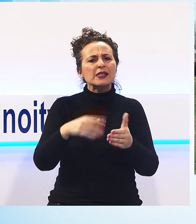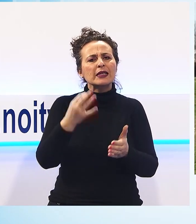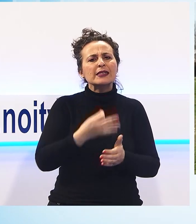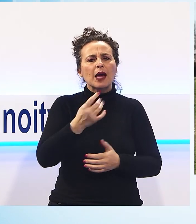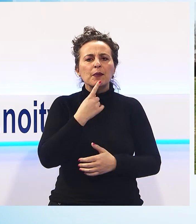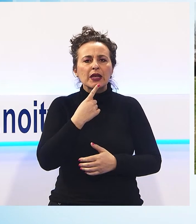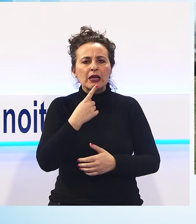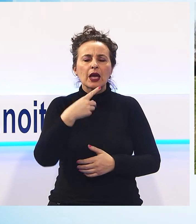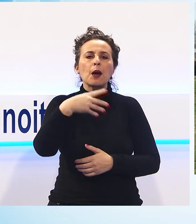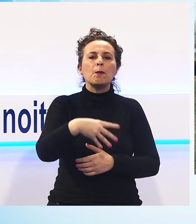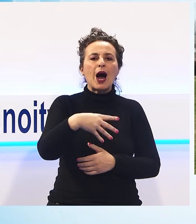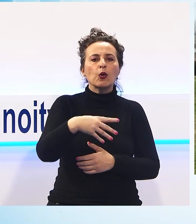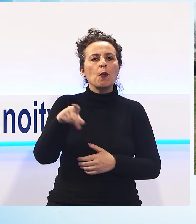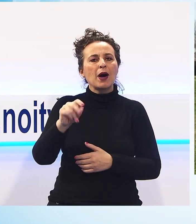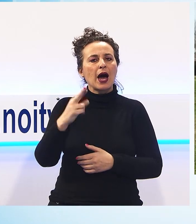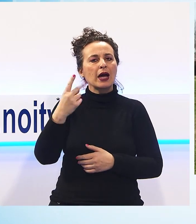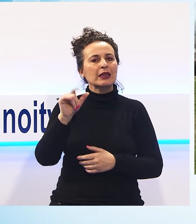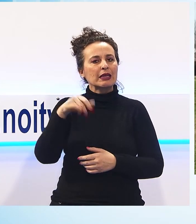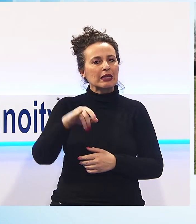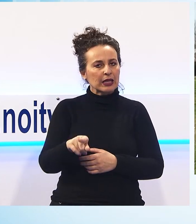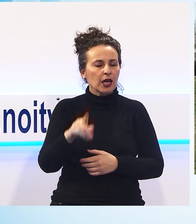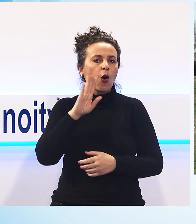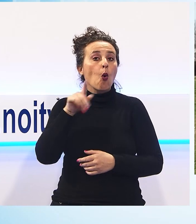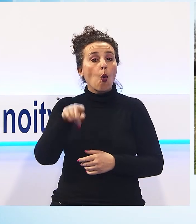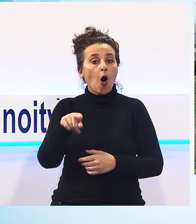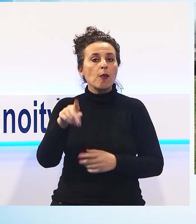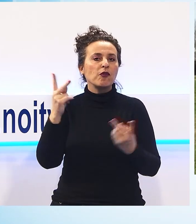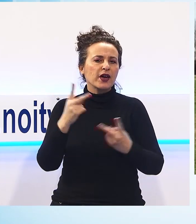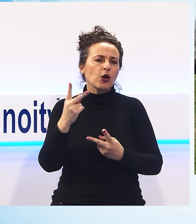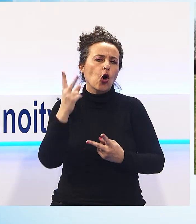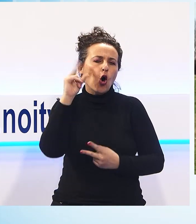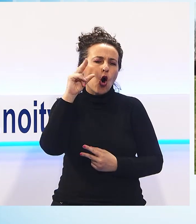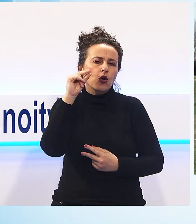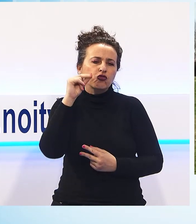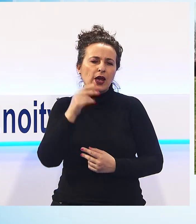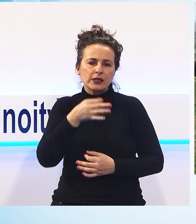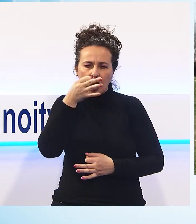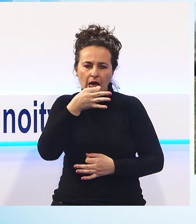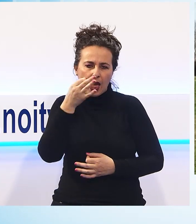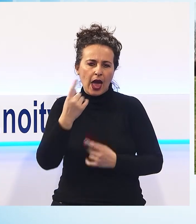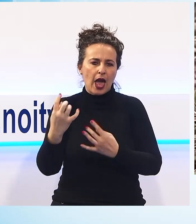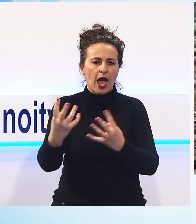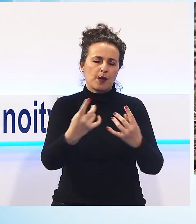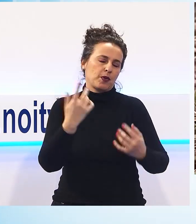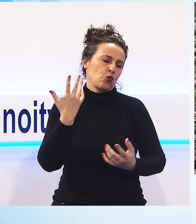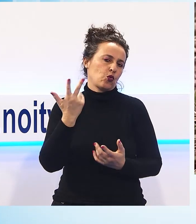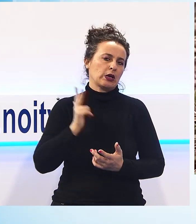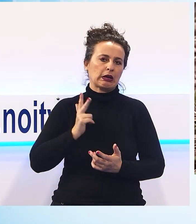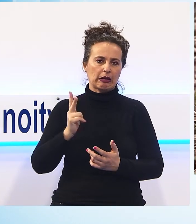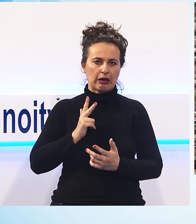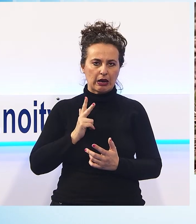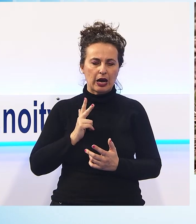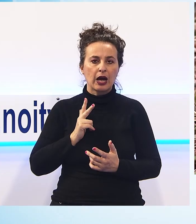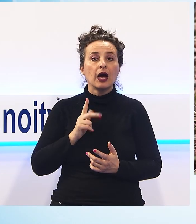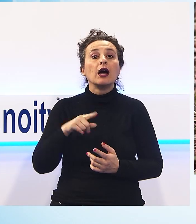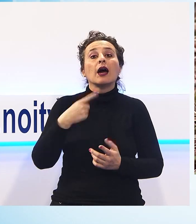rapportare le essenze botaniche all'utilizzo tradizionale e curativo senza mai tralasciare quando è necessario il loro rapporto